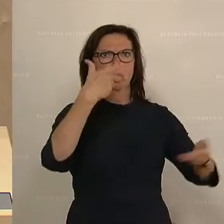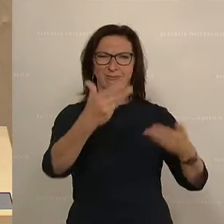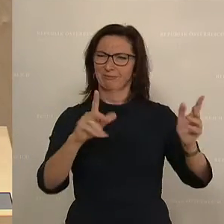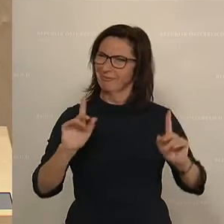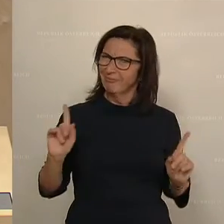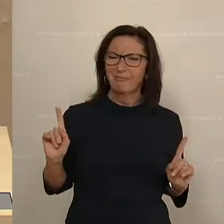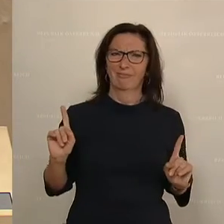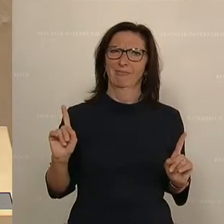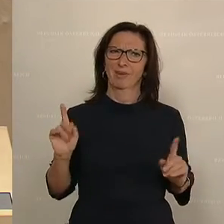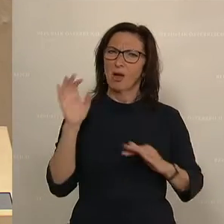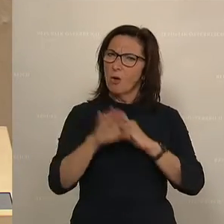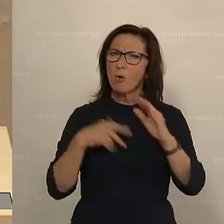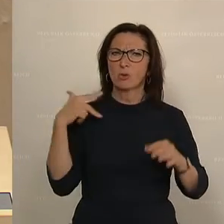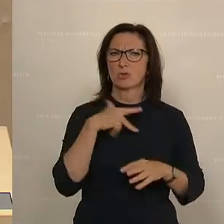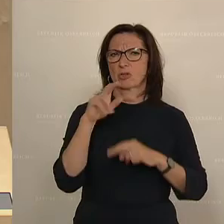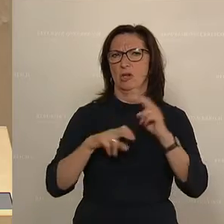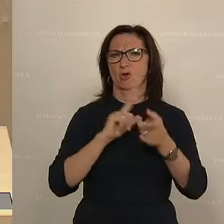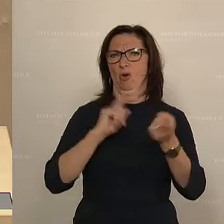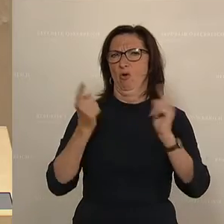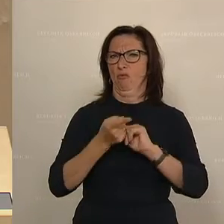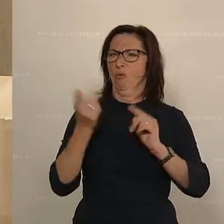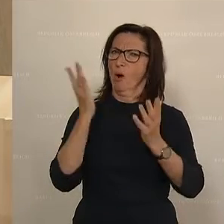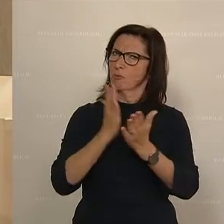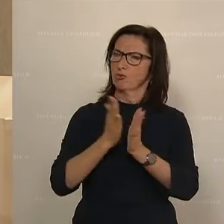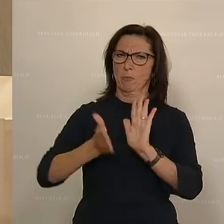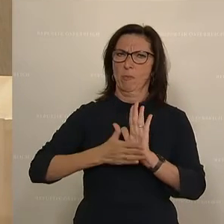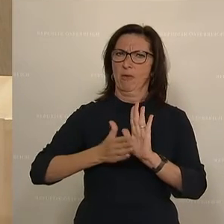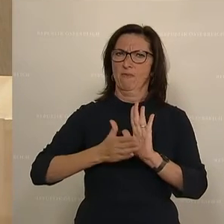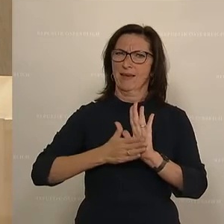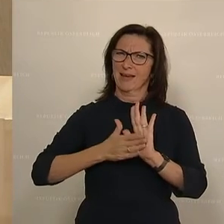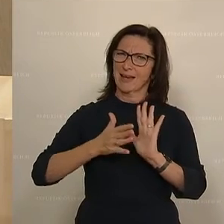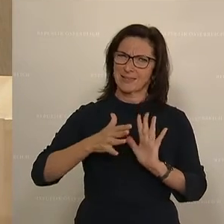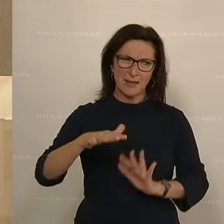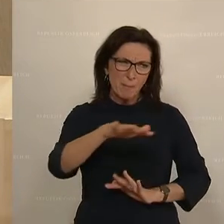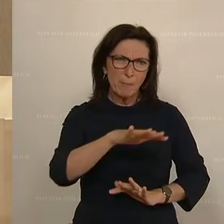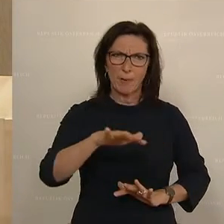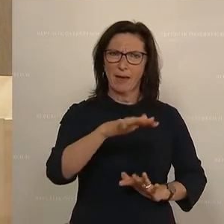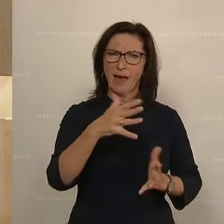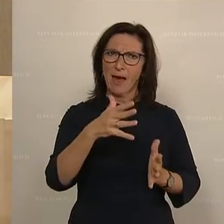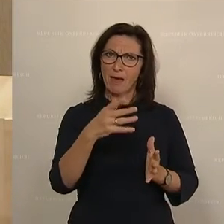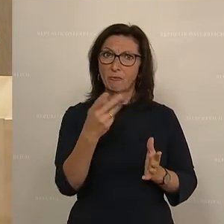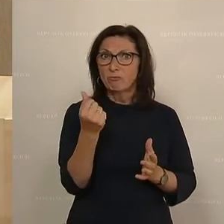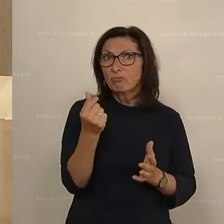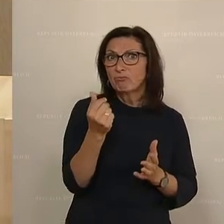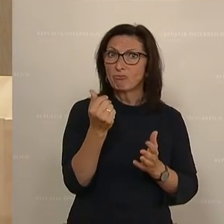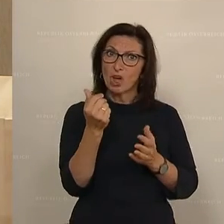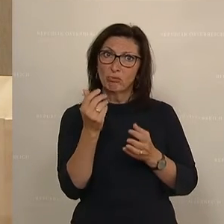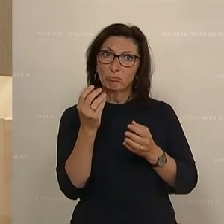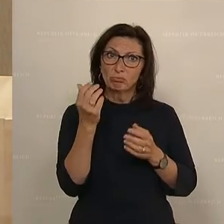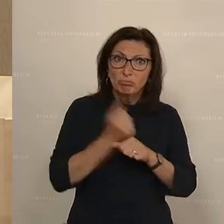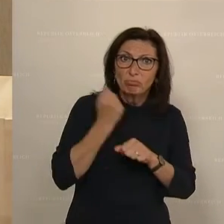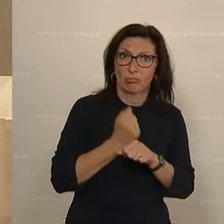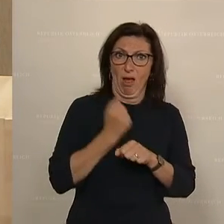Steuerreform zeigt das vor, es ist wichtig, dort, wo auch wirklich auch Geld erwirtschaftet wird, nämlich durch harte